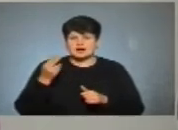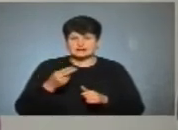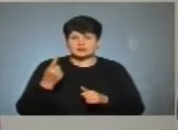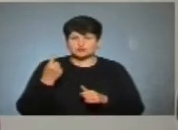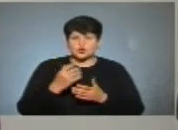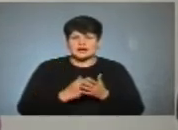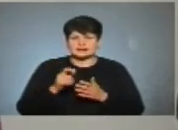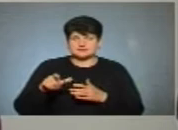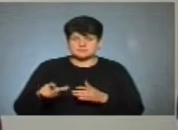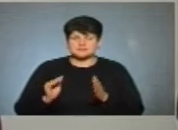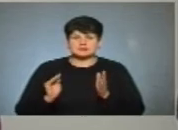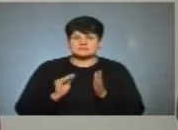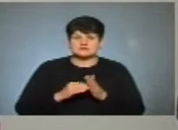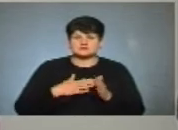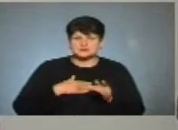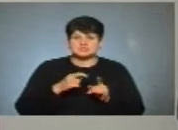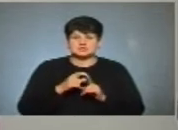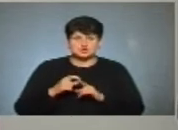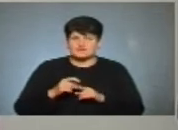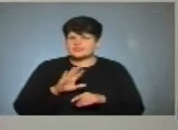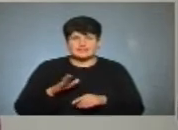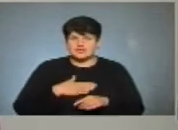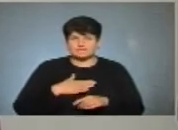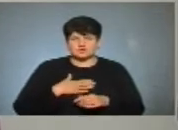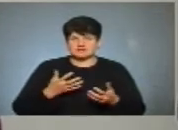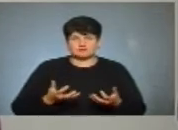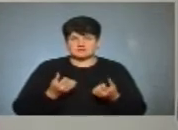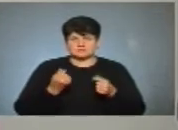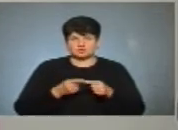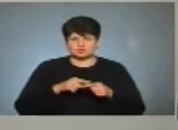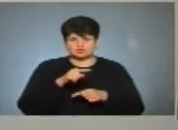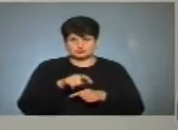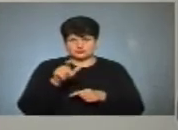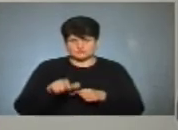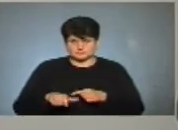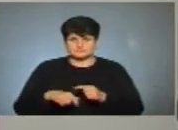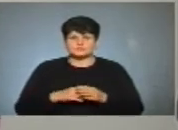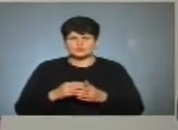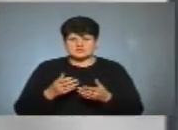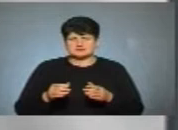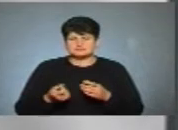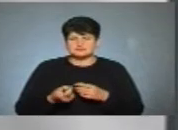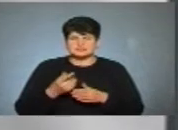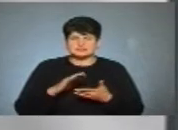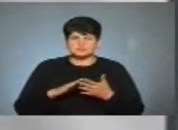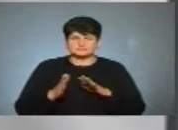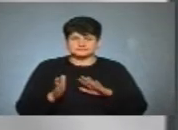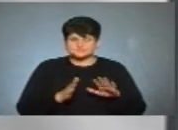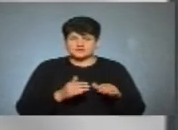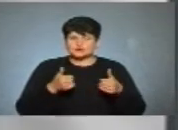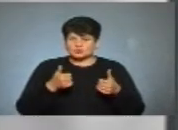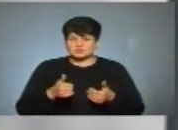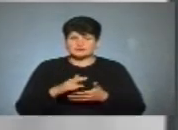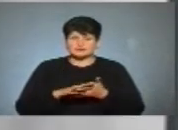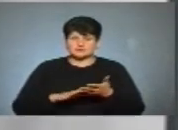з кандидатів, приписавши мені слова абсолютно не мої в підтримку цього кандидата. Тобто вас вийшла така ситуація. Добре, давайте ми